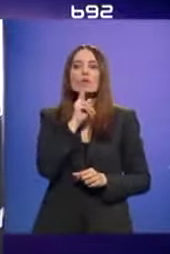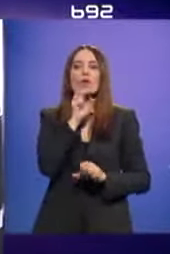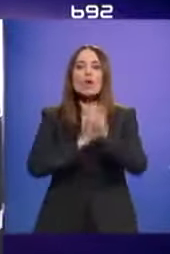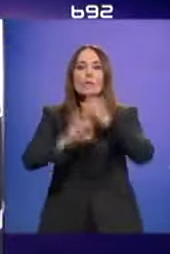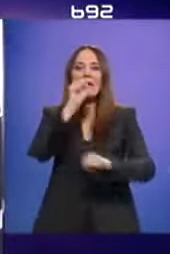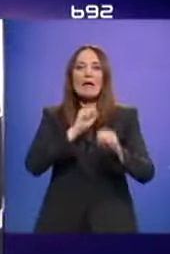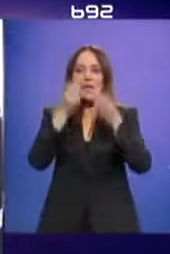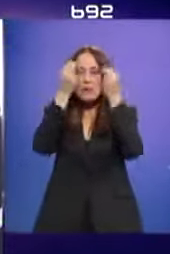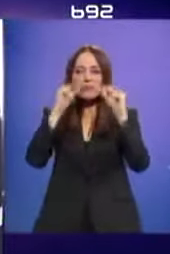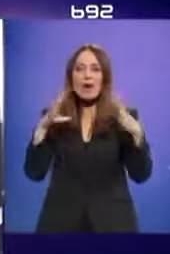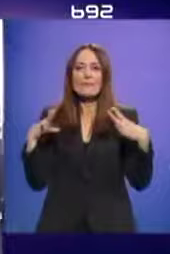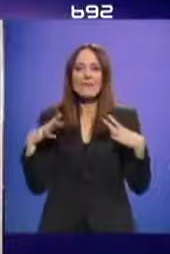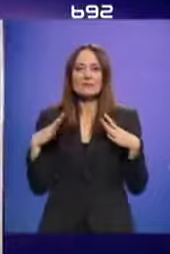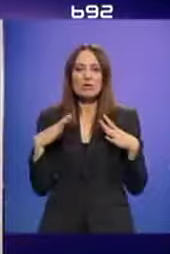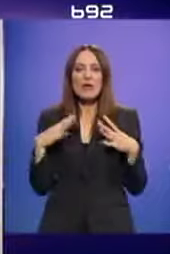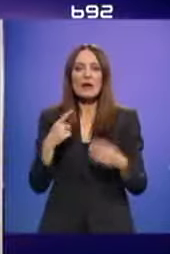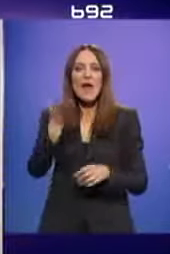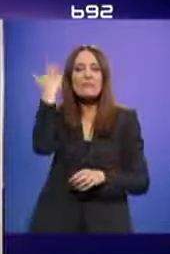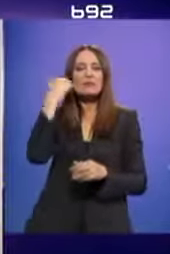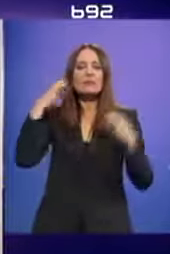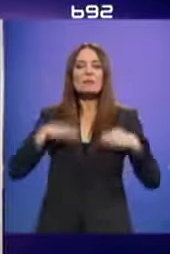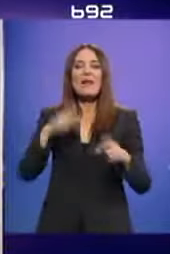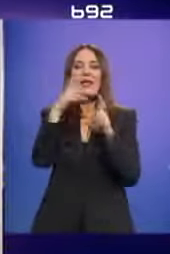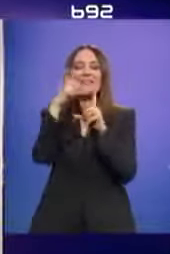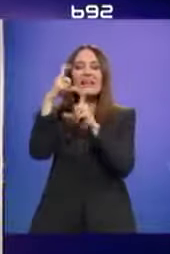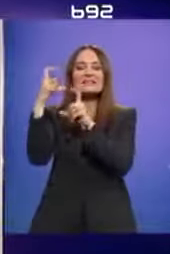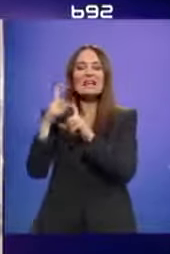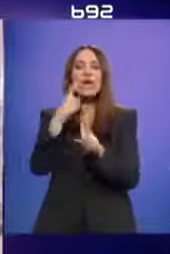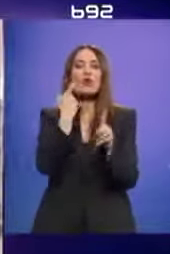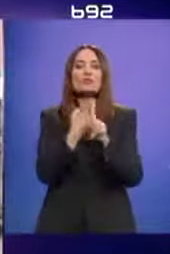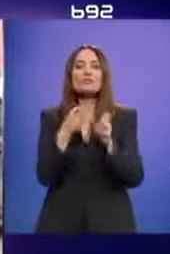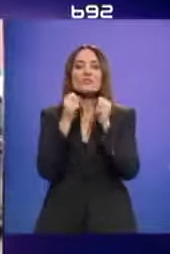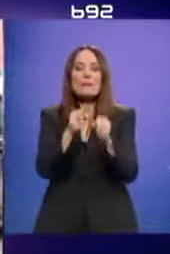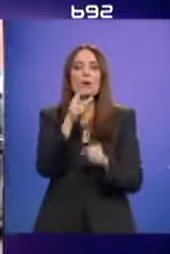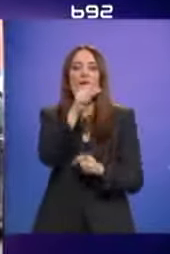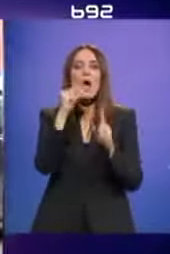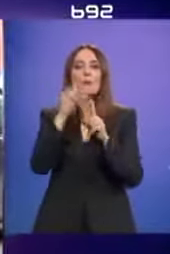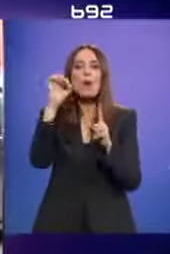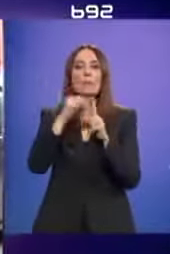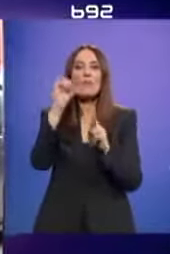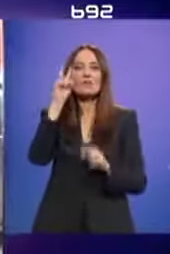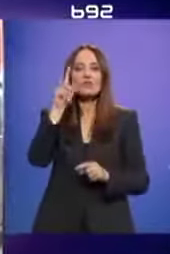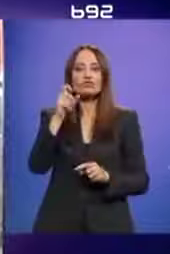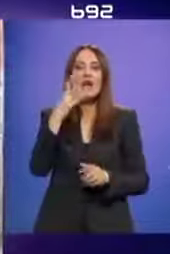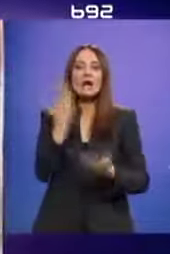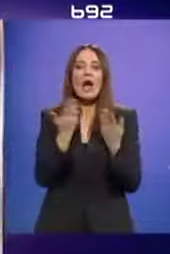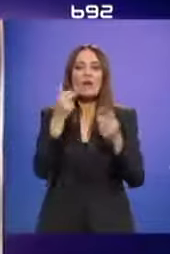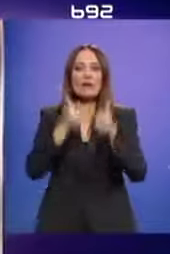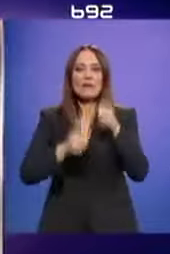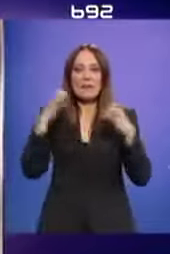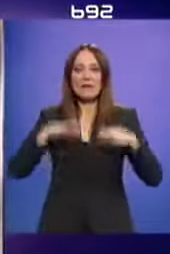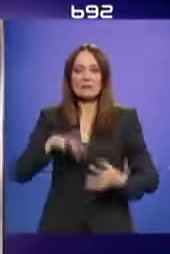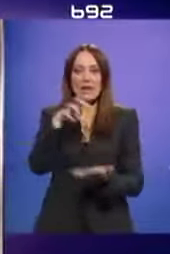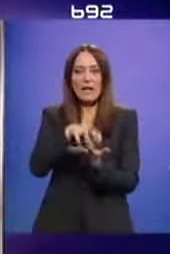odbranili čast penzionera. Bivši predsjednik DSS-a Vojslav Koštunica podržuje Aleksandra Popovića kao kandidata za